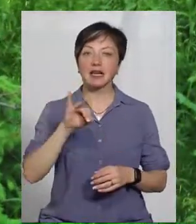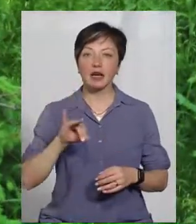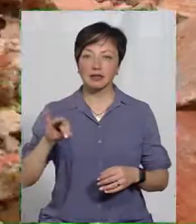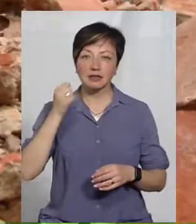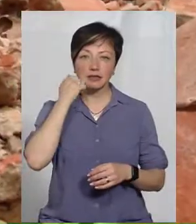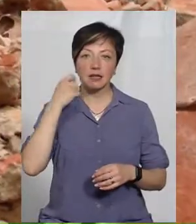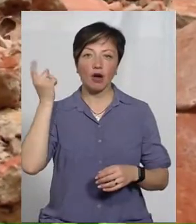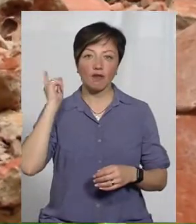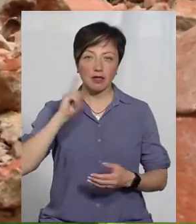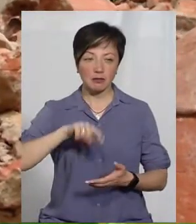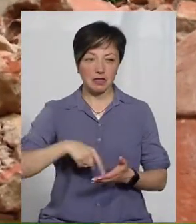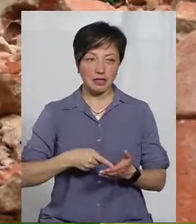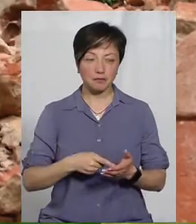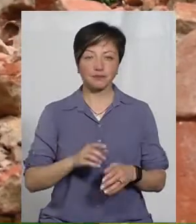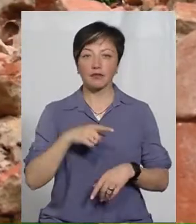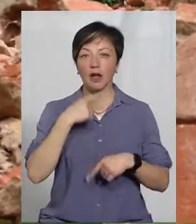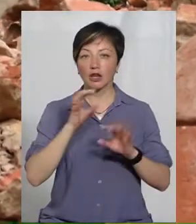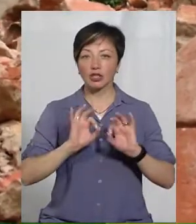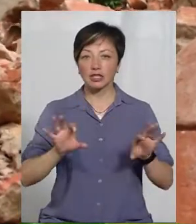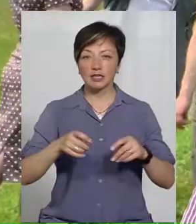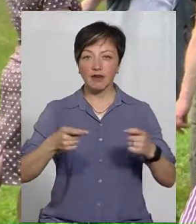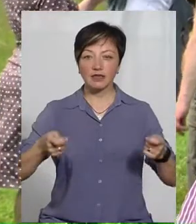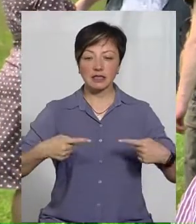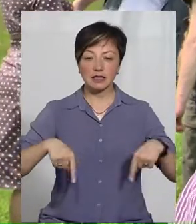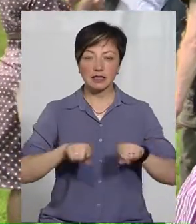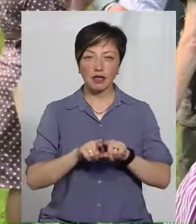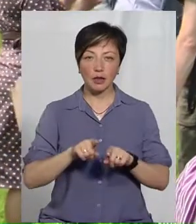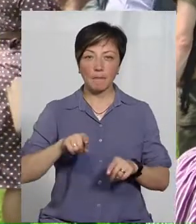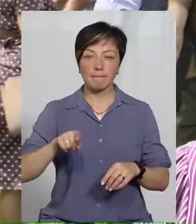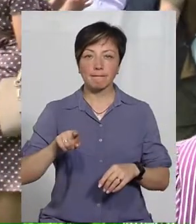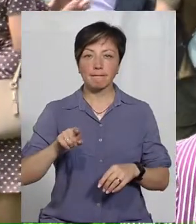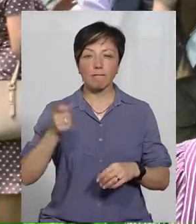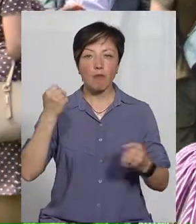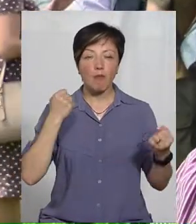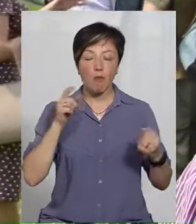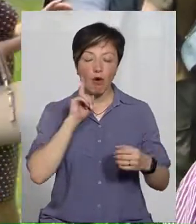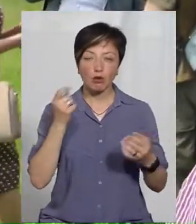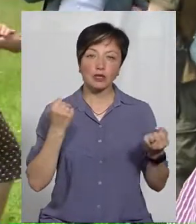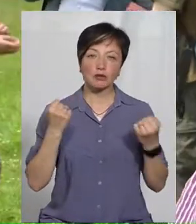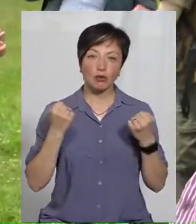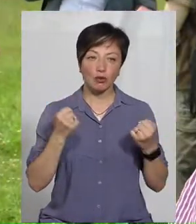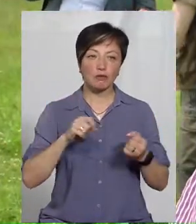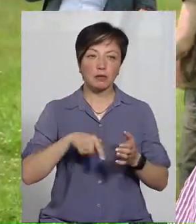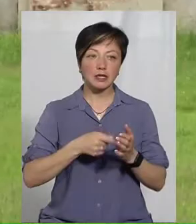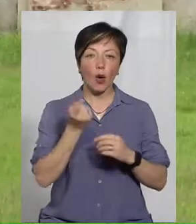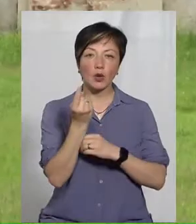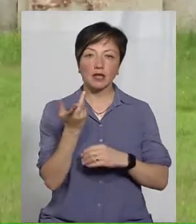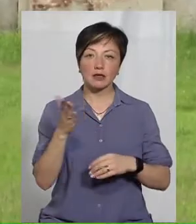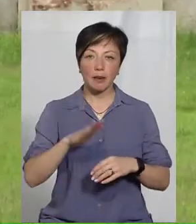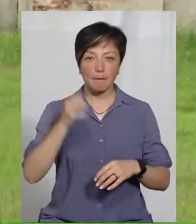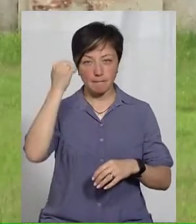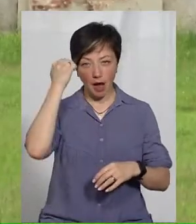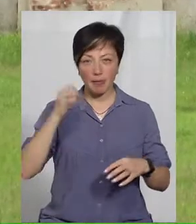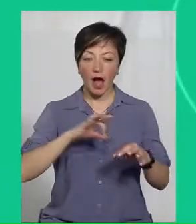старовинне містечко. За словами завідувачки сектору культури, молоді та спорту Ізясловської РДА Марії Кучрук, в місті 11 пам'ятників архітектури